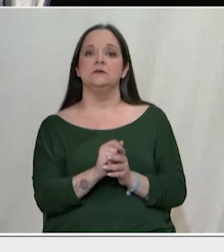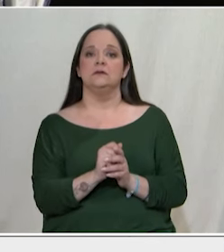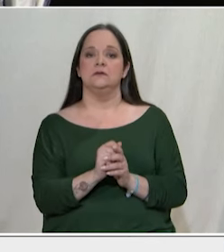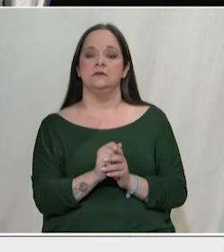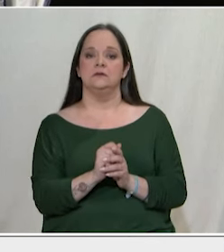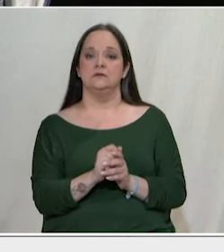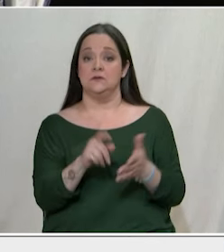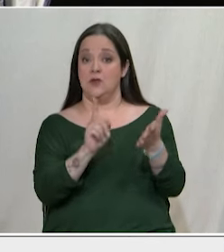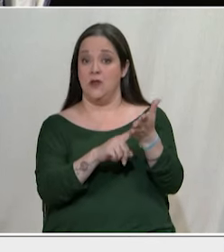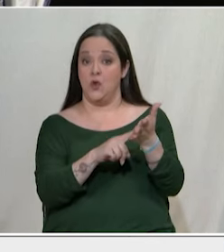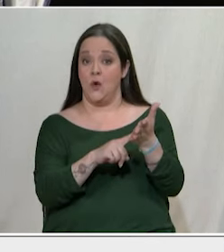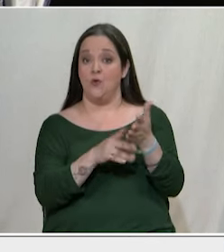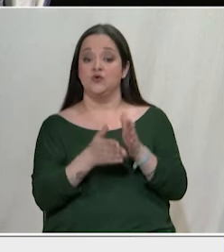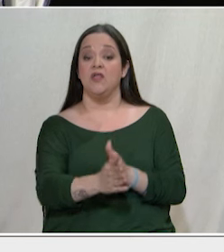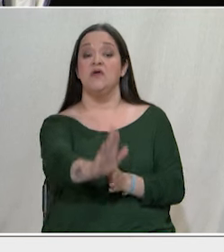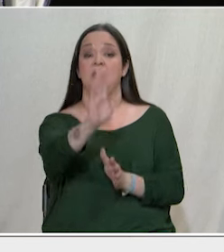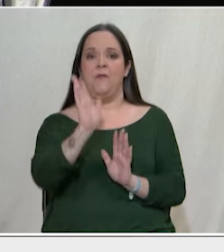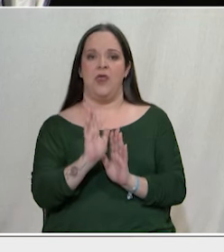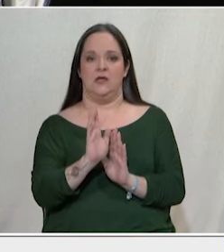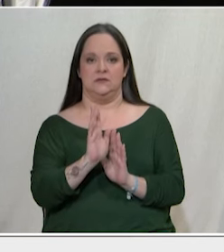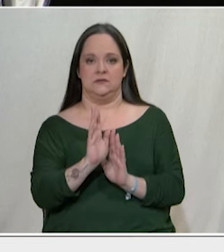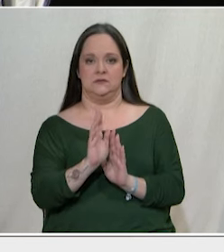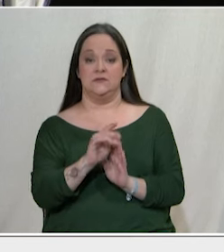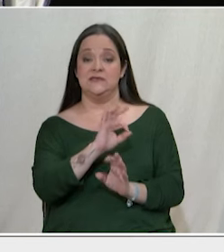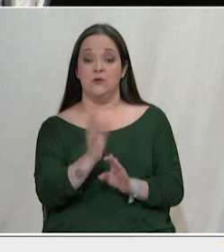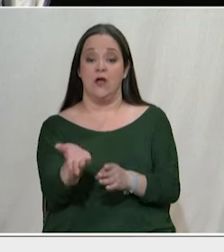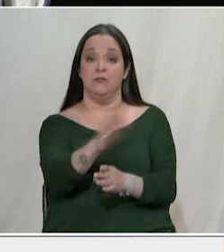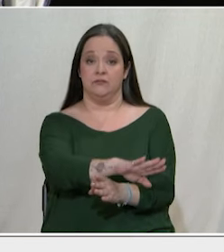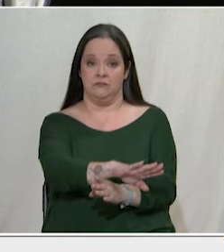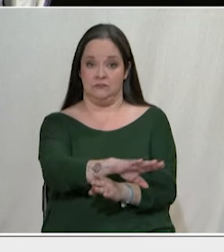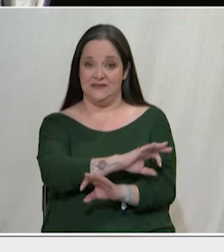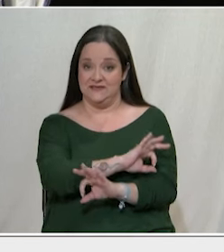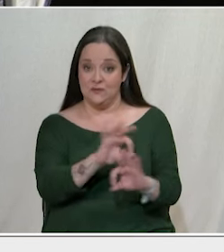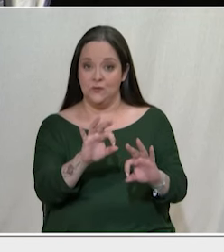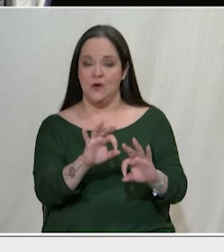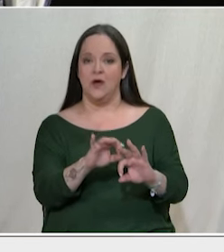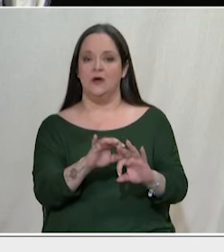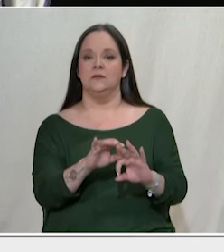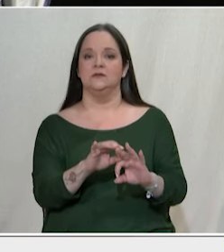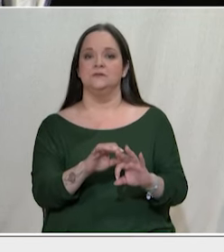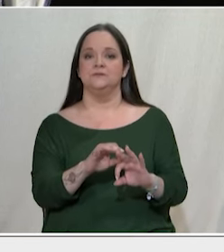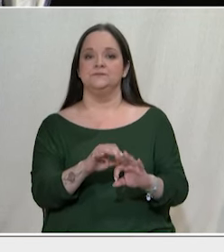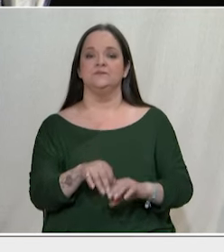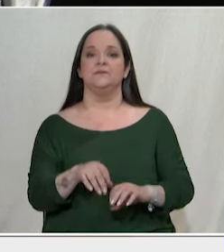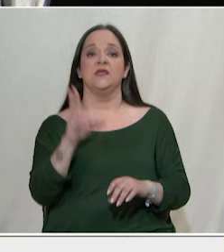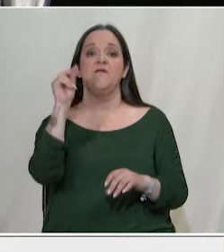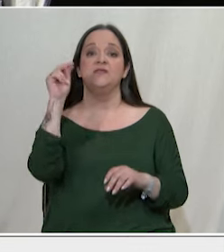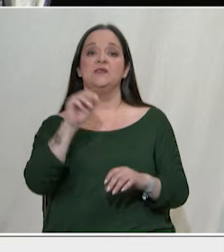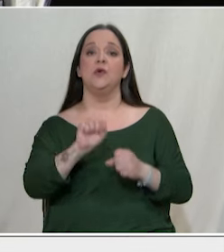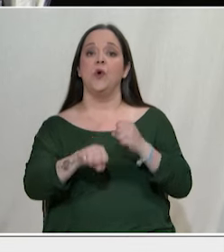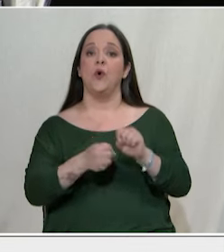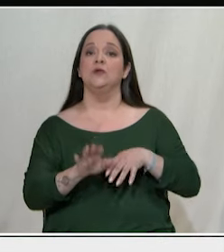ο νόμος δεν θα περάσει ο νόμος θα ανατραπεί το φοιτητικό κίνημα θα συνεχίσει τον αγώνα του